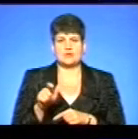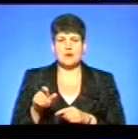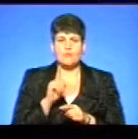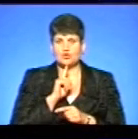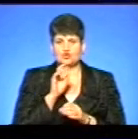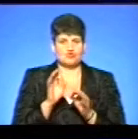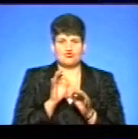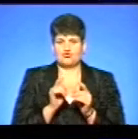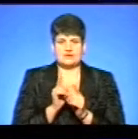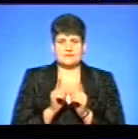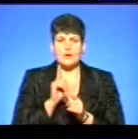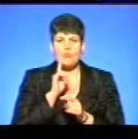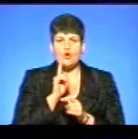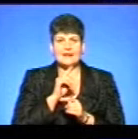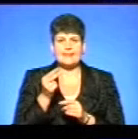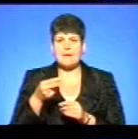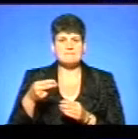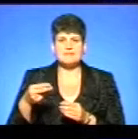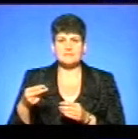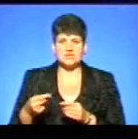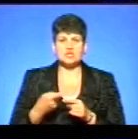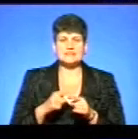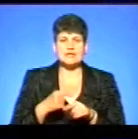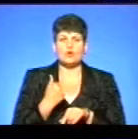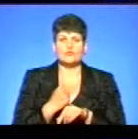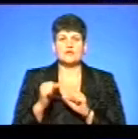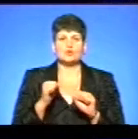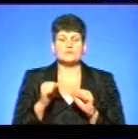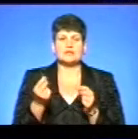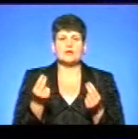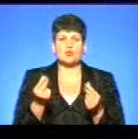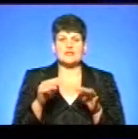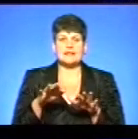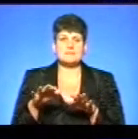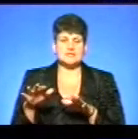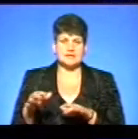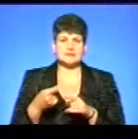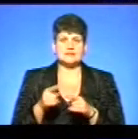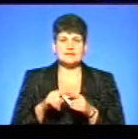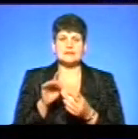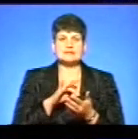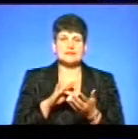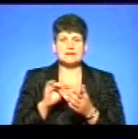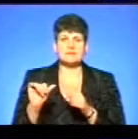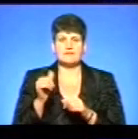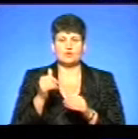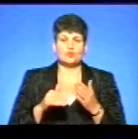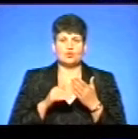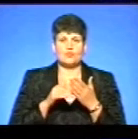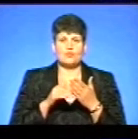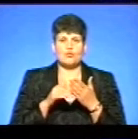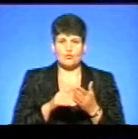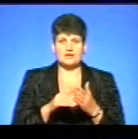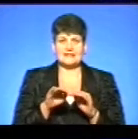нічого. Поки не підпише цей головний розпорядник коштів на місцях, це центр привинної допомоги на рівні